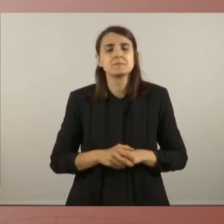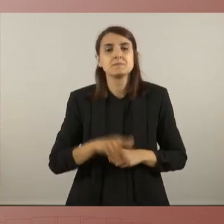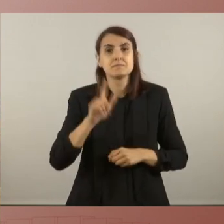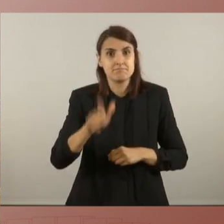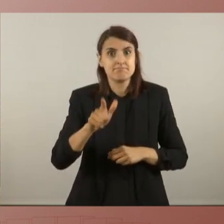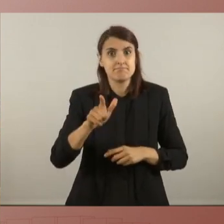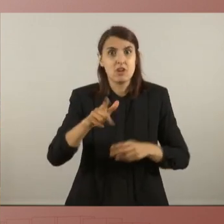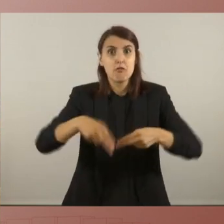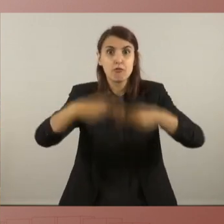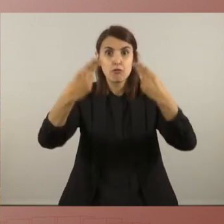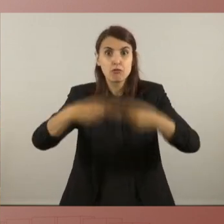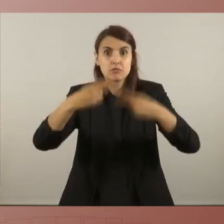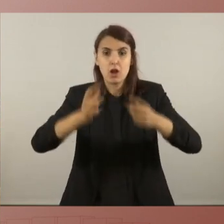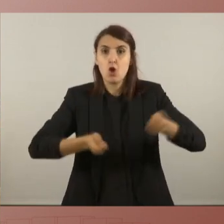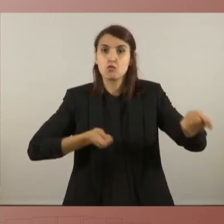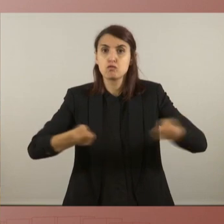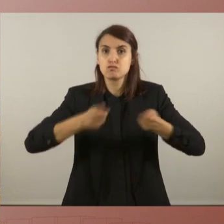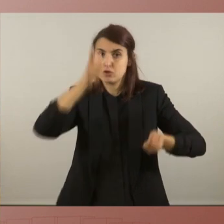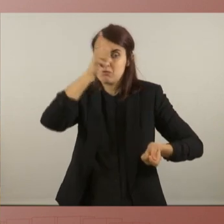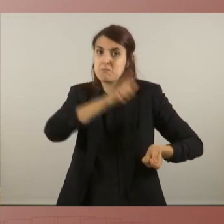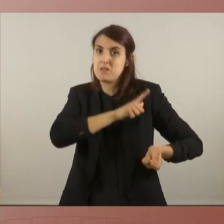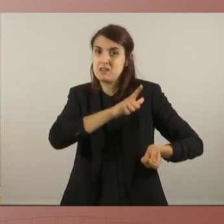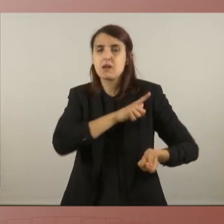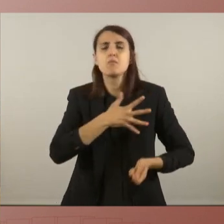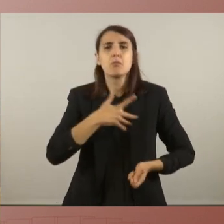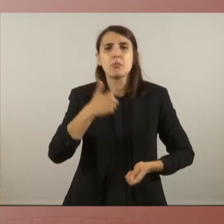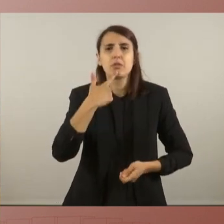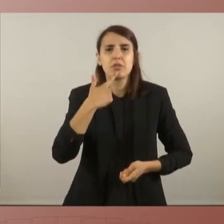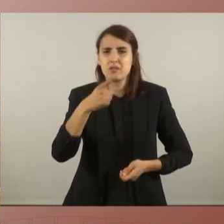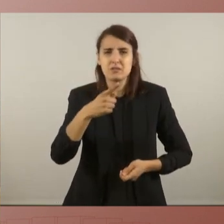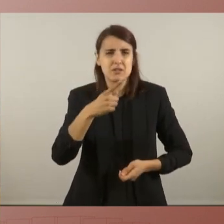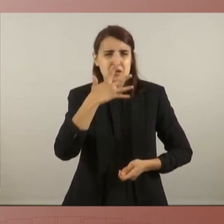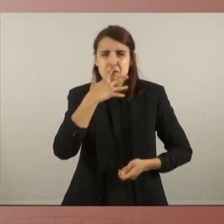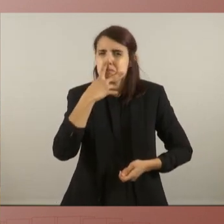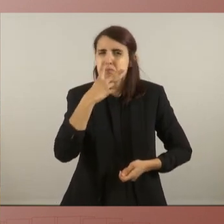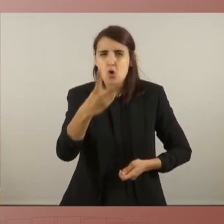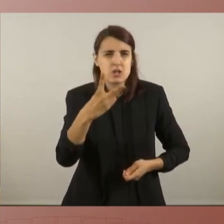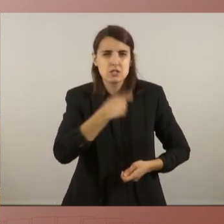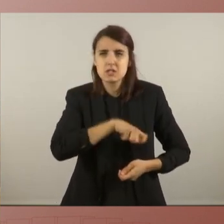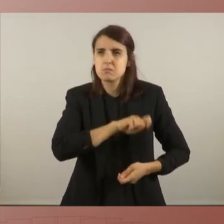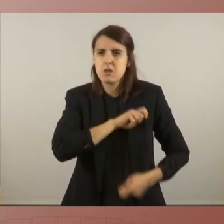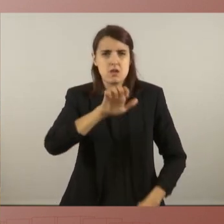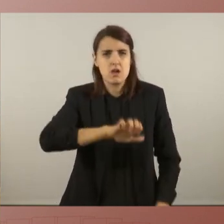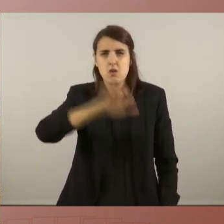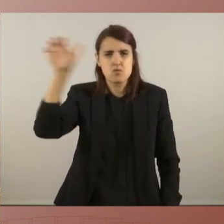fronteres és l'expressió de la hipocresia espanyola i europea